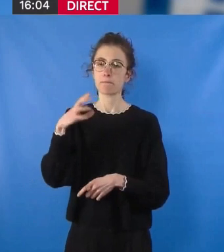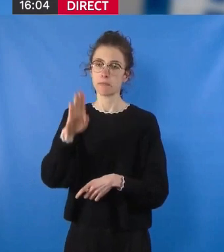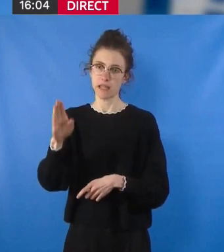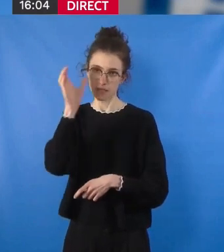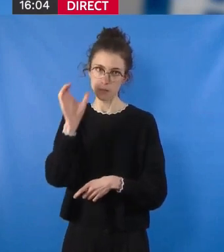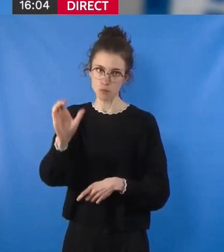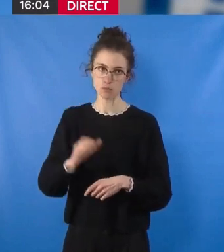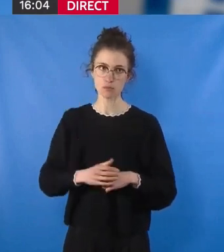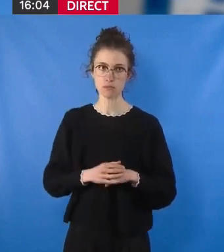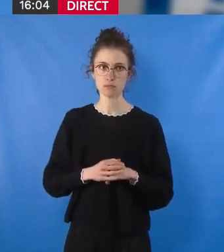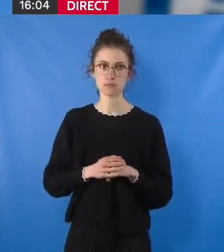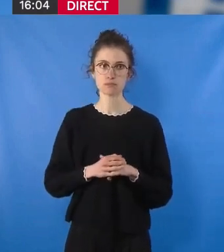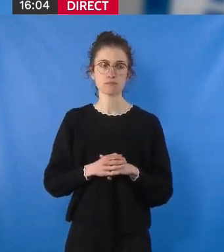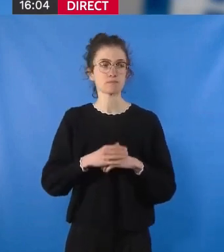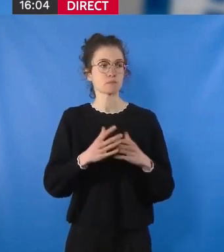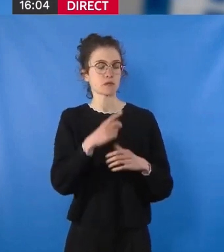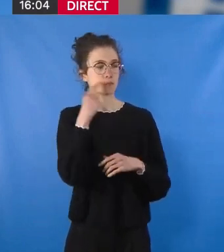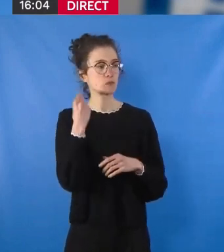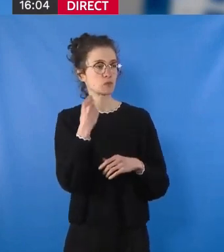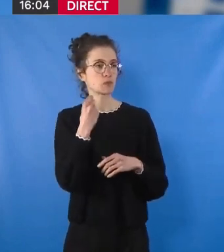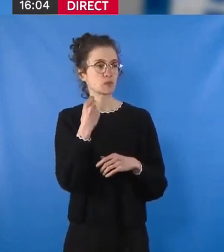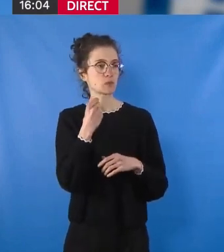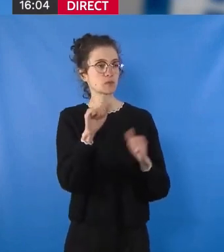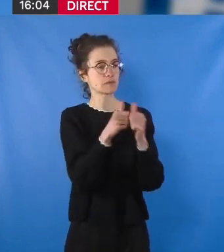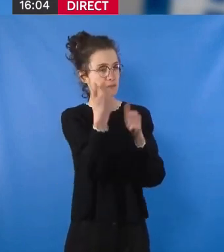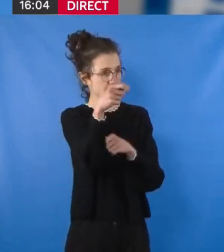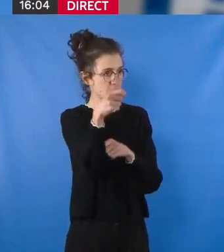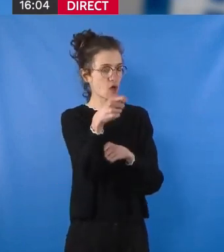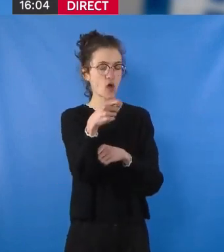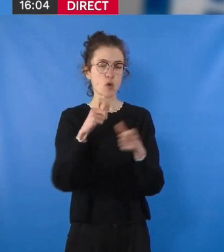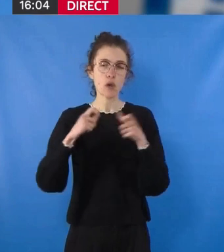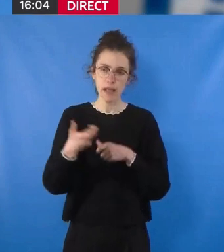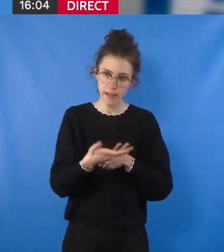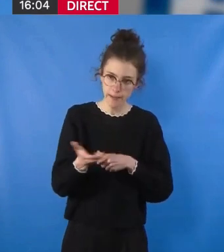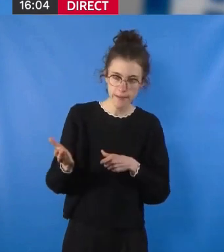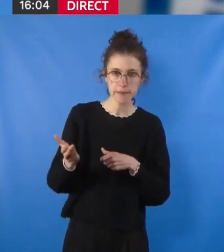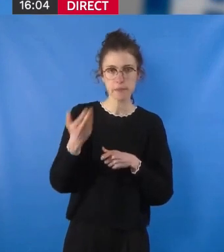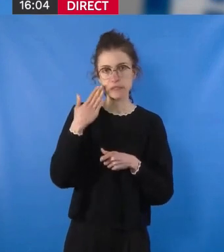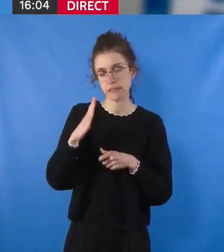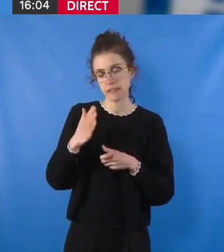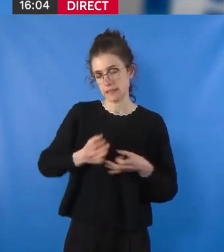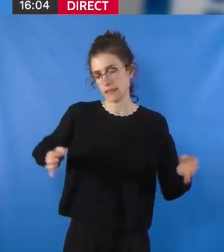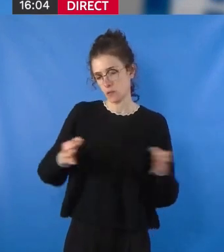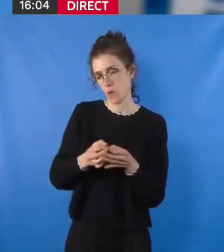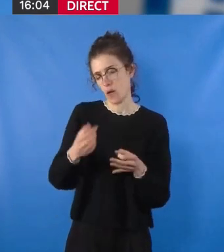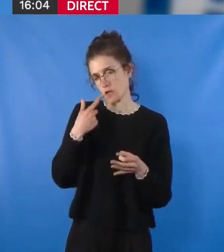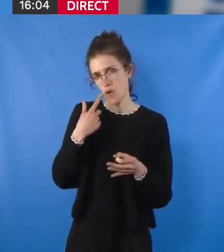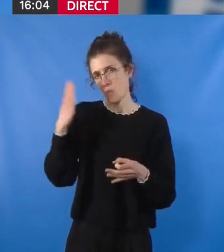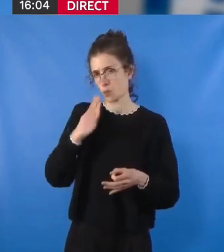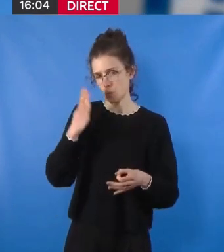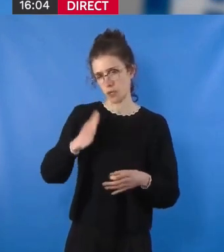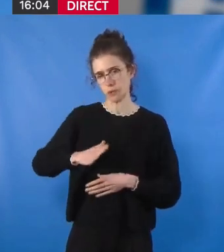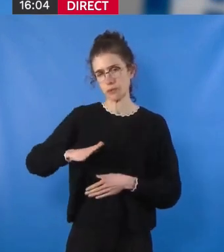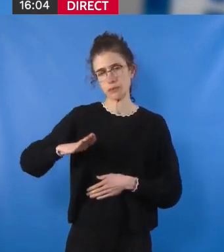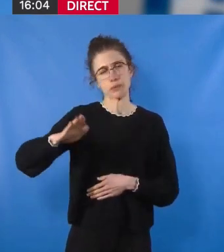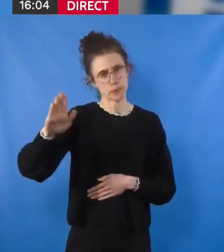Monsieur le vice-président, chers collègues, répondre aux besoins croissants du territoire manifesté par une demande locative en forte